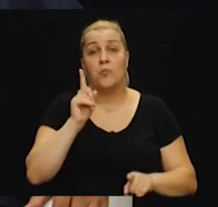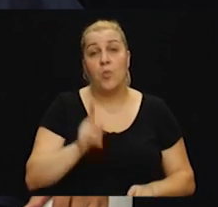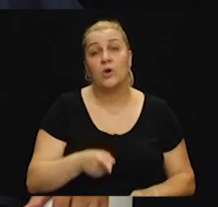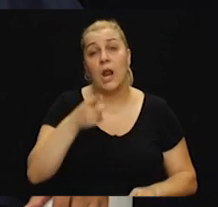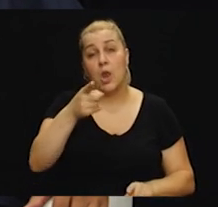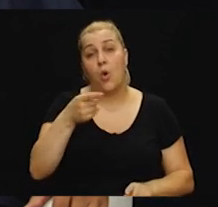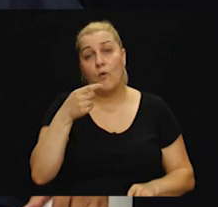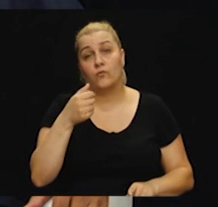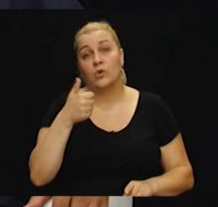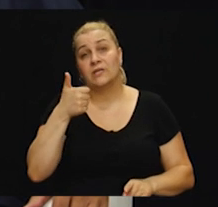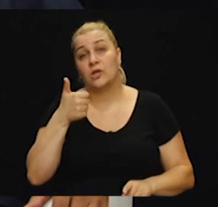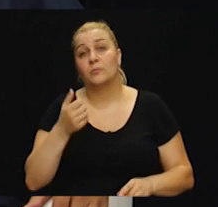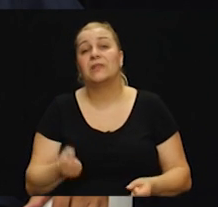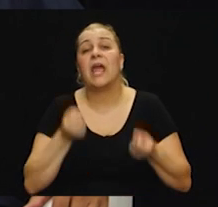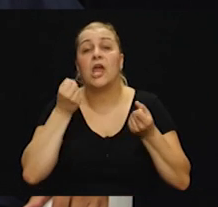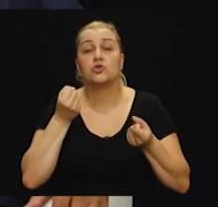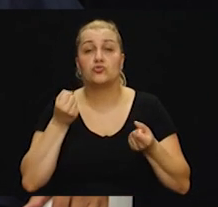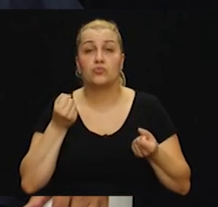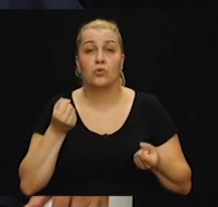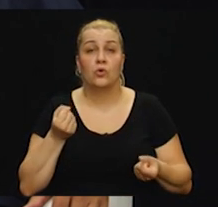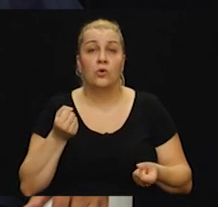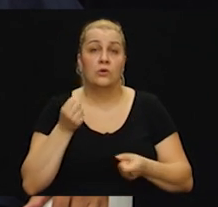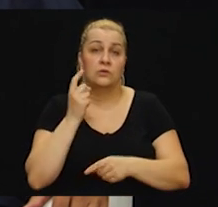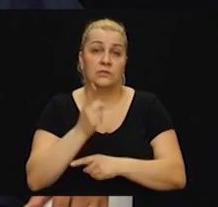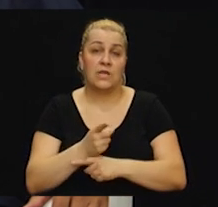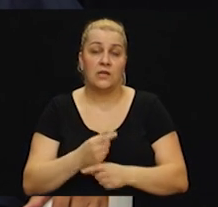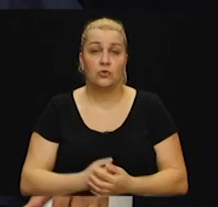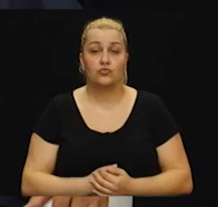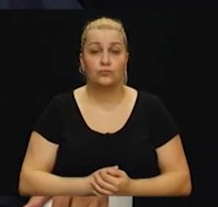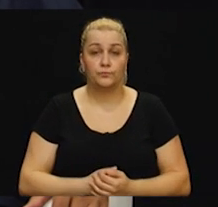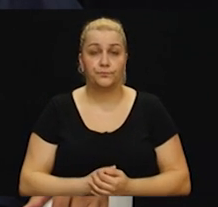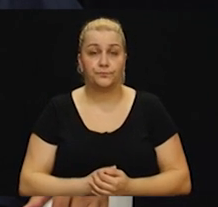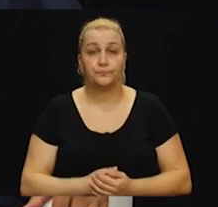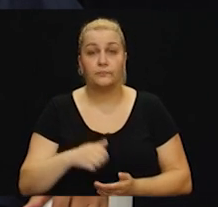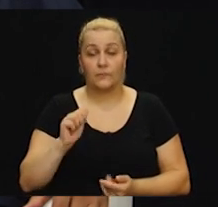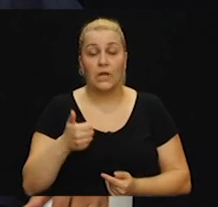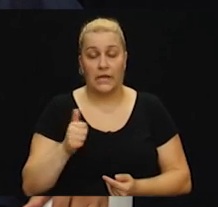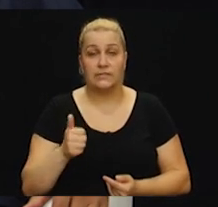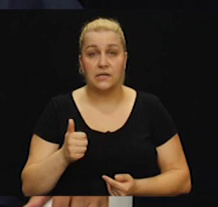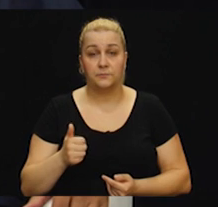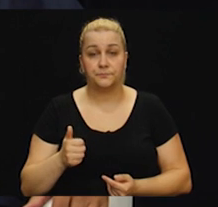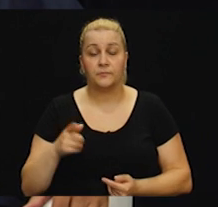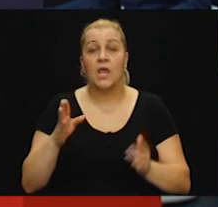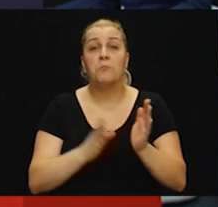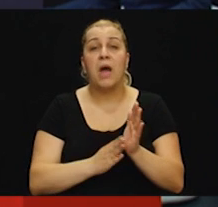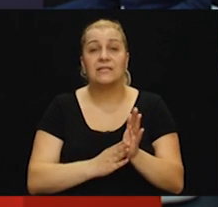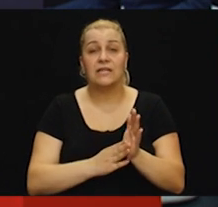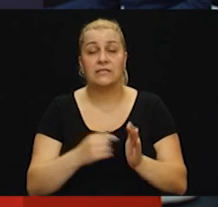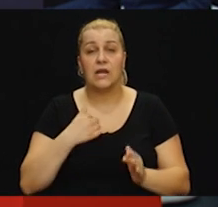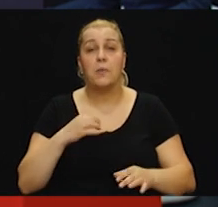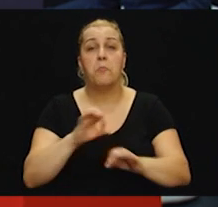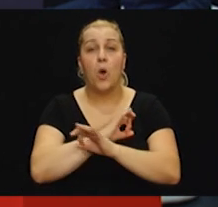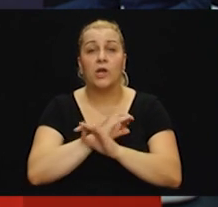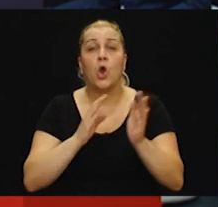nečesno rekli, to teško, nezahvalno bolje u takvu rećenju ulogu. Jesan, jesan. Na Masnici nam je